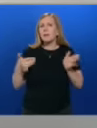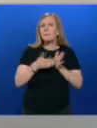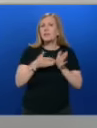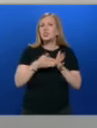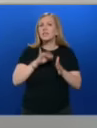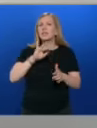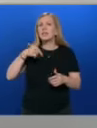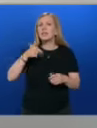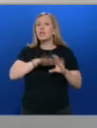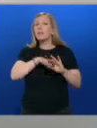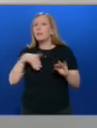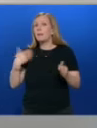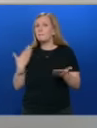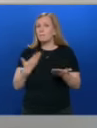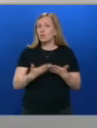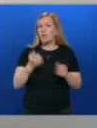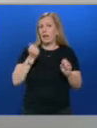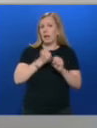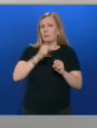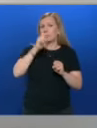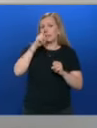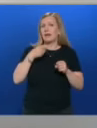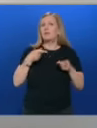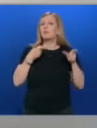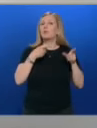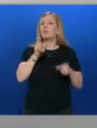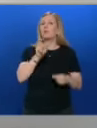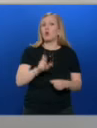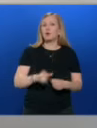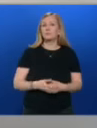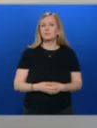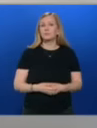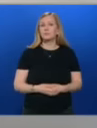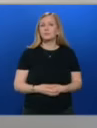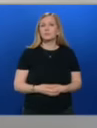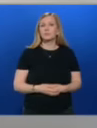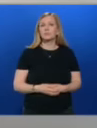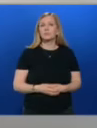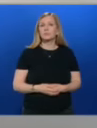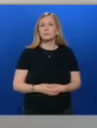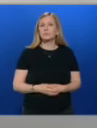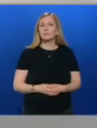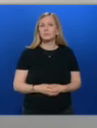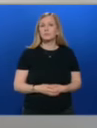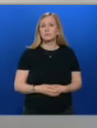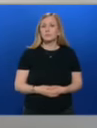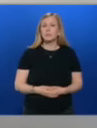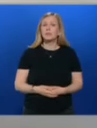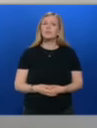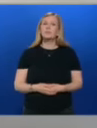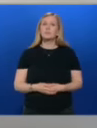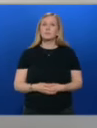напуска позицията главен прокурор? Прокурор. Извинявам се. Добър ден.